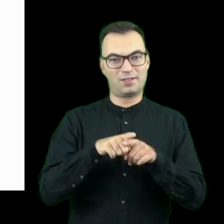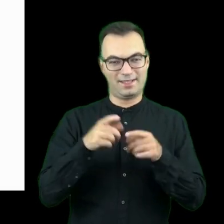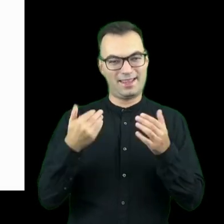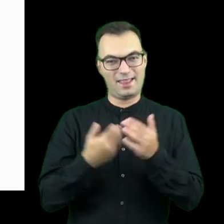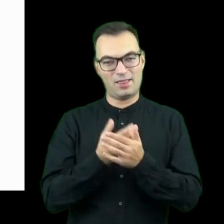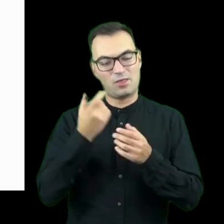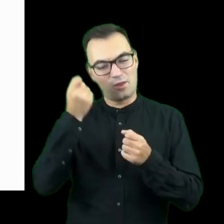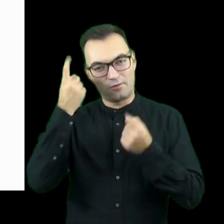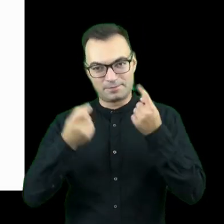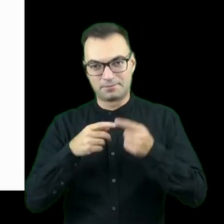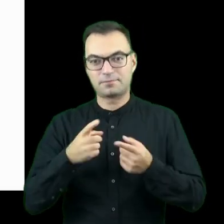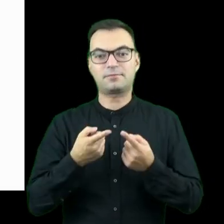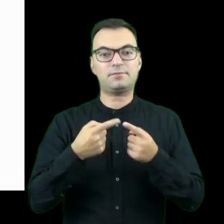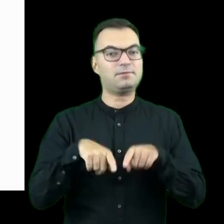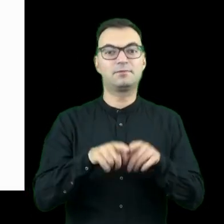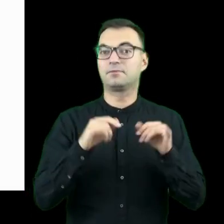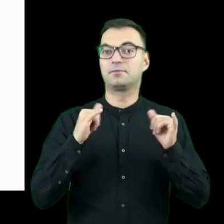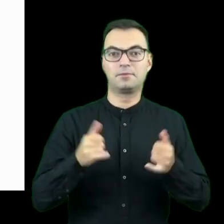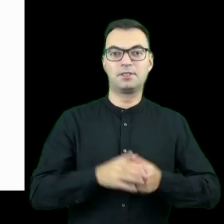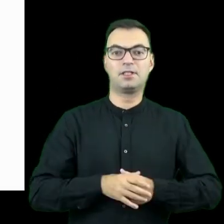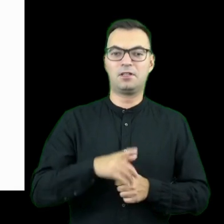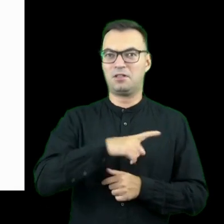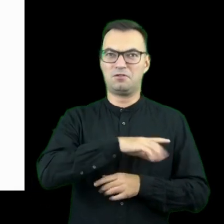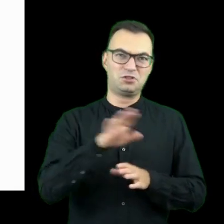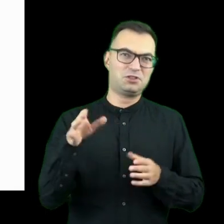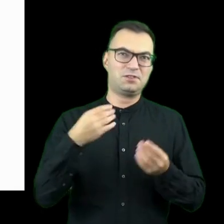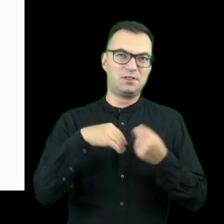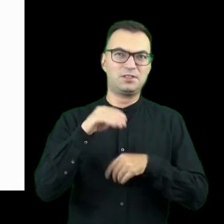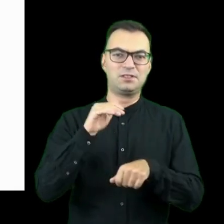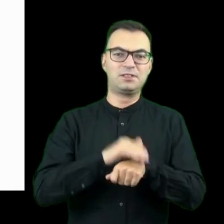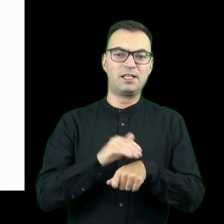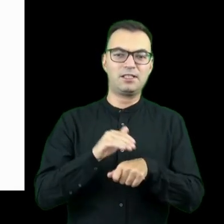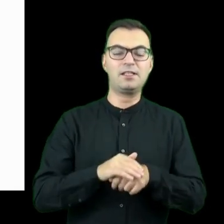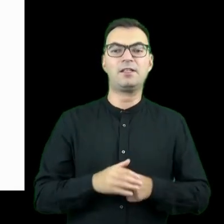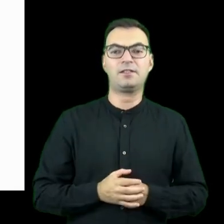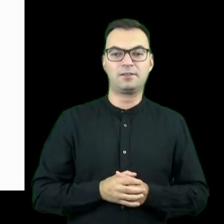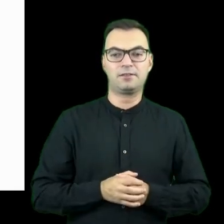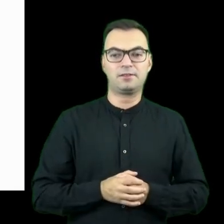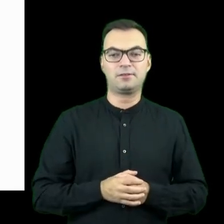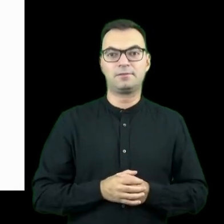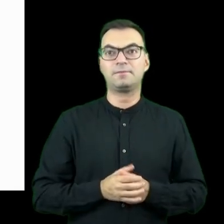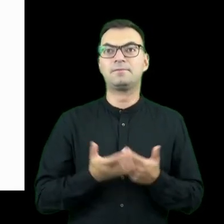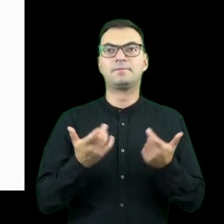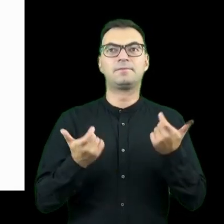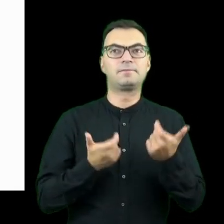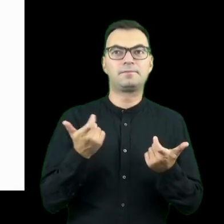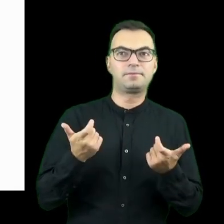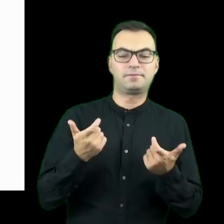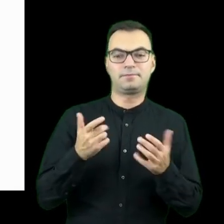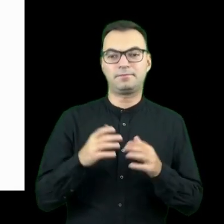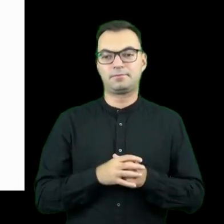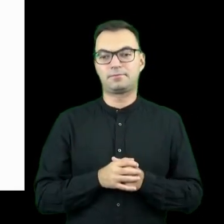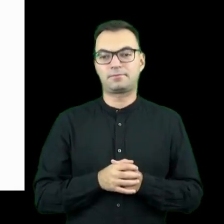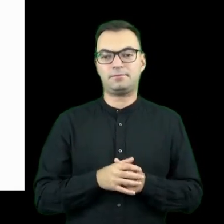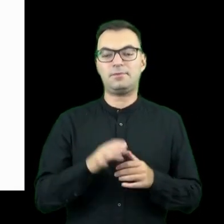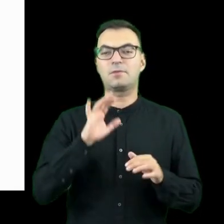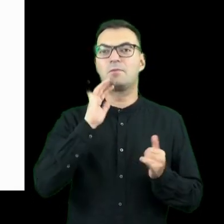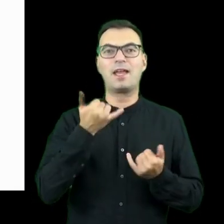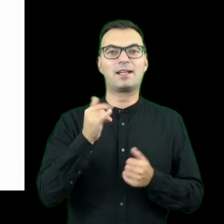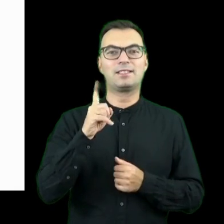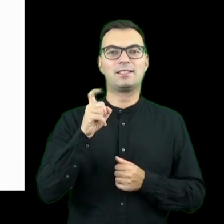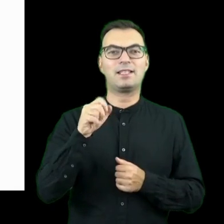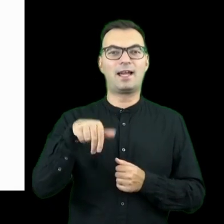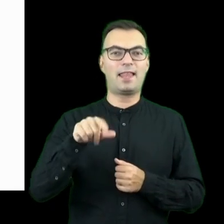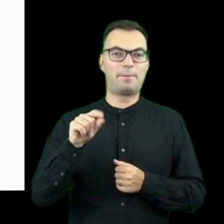uznawanym za skuteczne jest sposób budowania innowacji, powiedzmy, to jest pewne uproszczenie, w systemie startupowym.